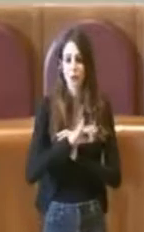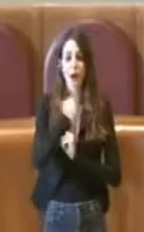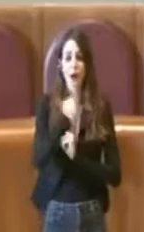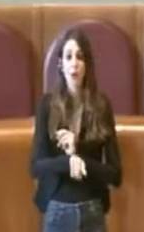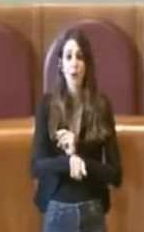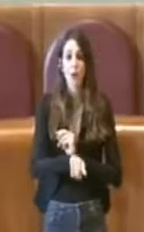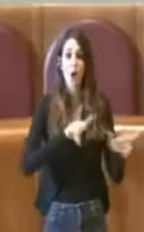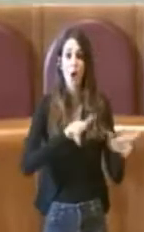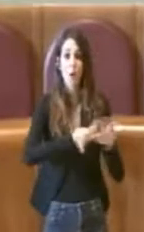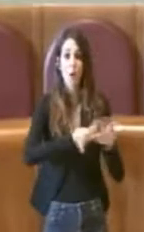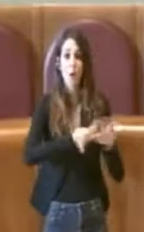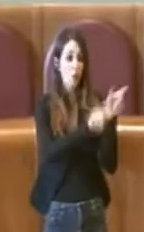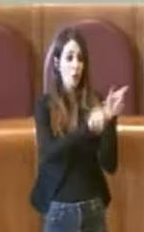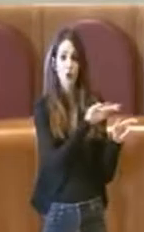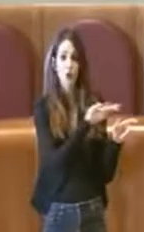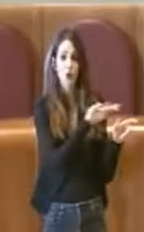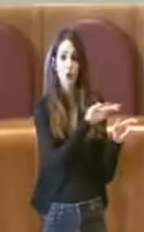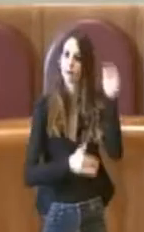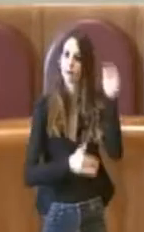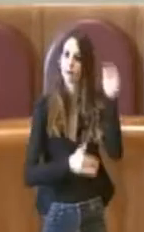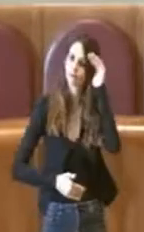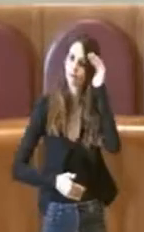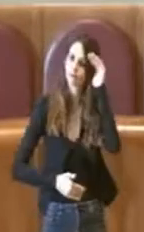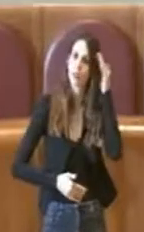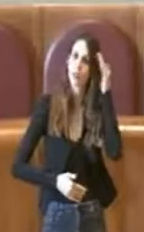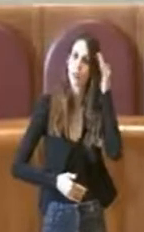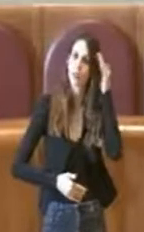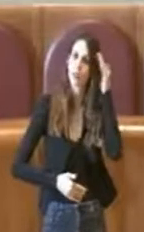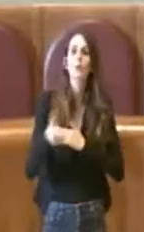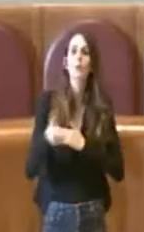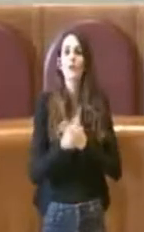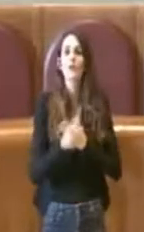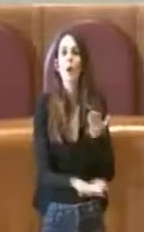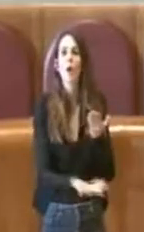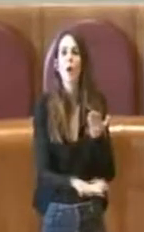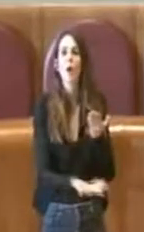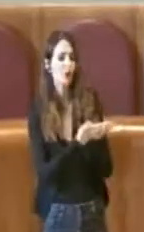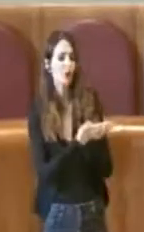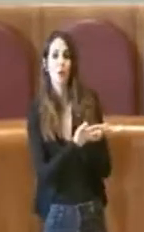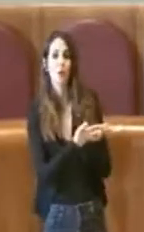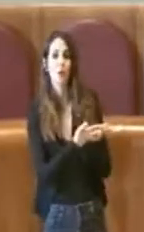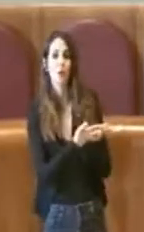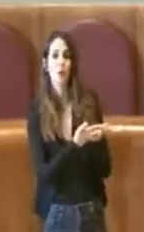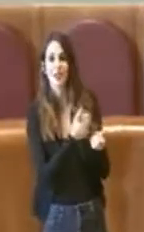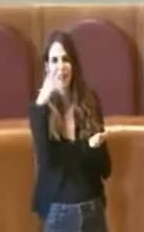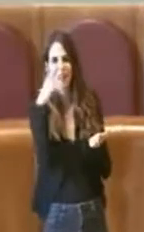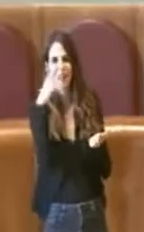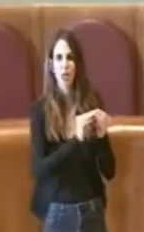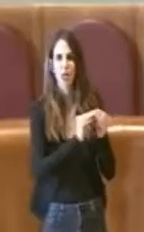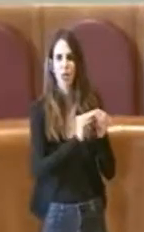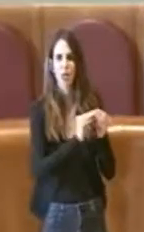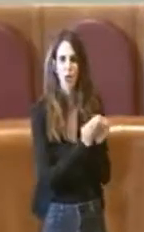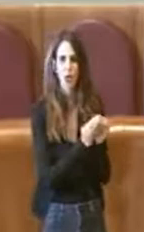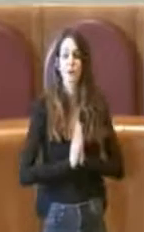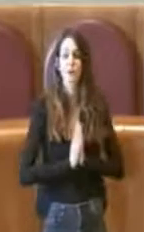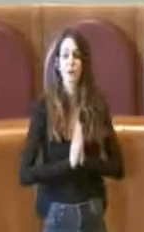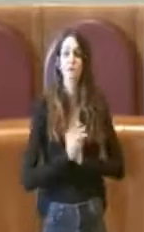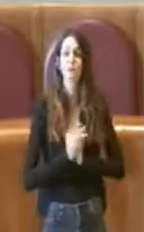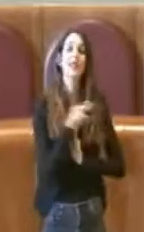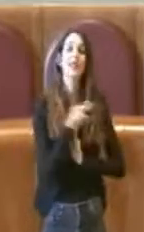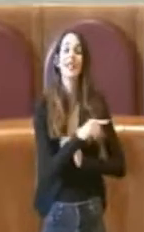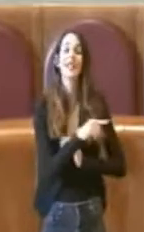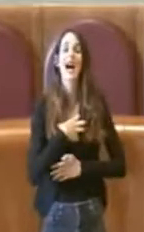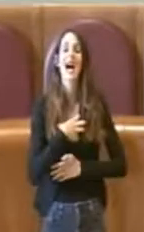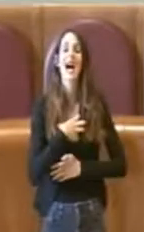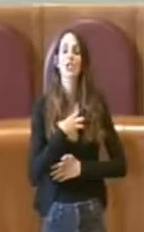ascoltare le richieste anche del territorio. E in quella sede il municipio, rappresentato dall'assessore municipale e da